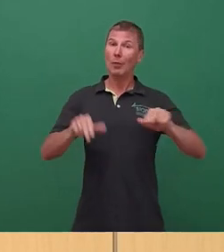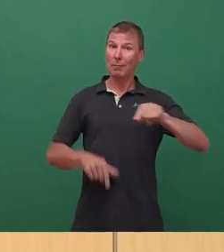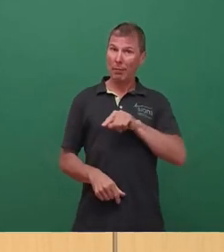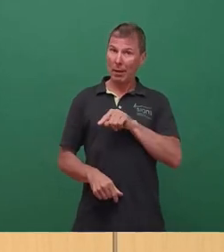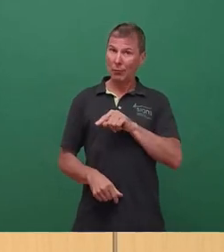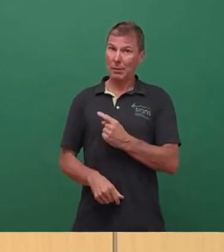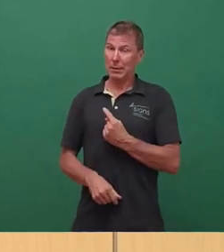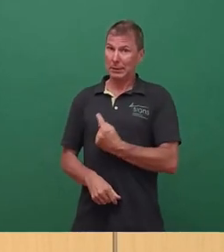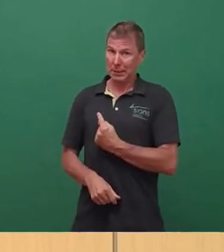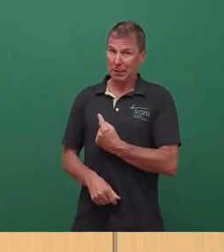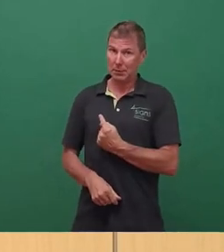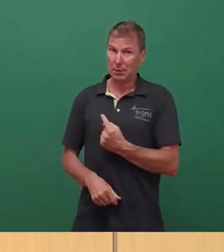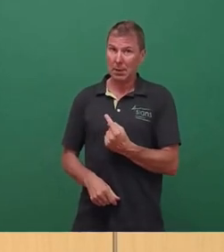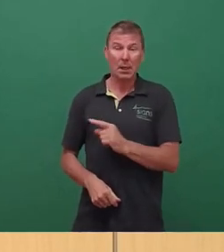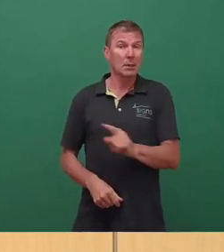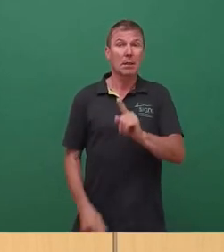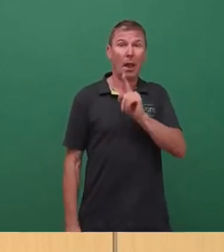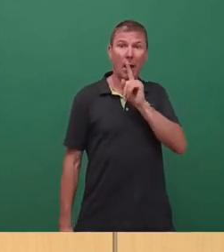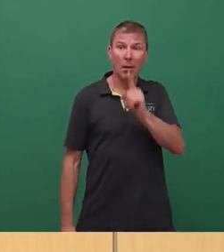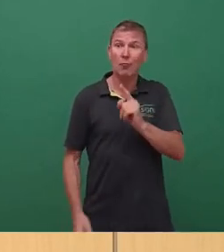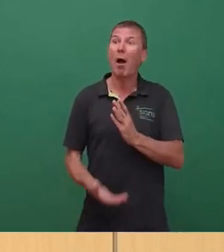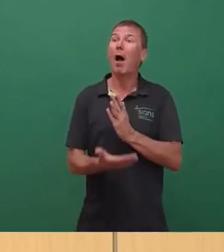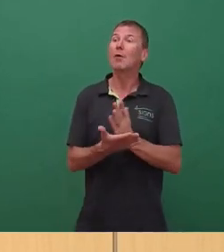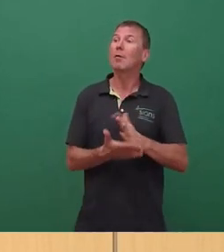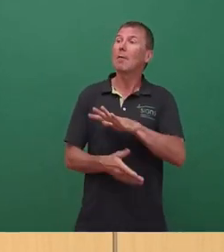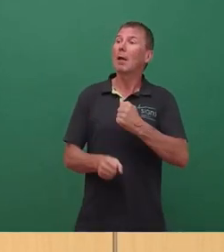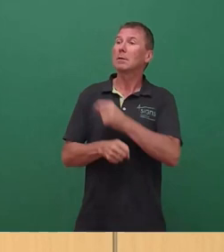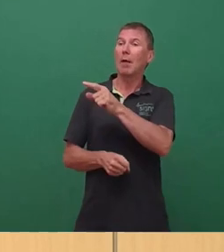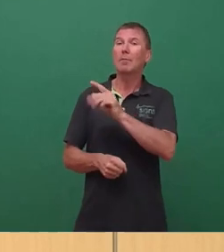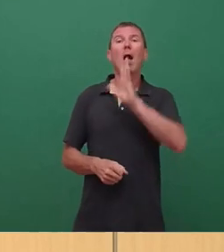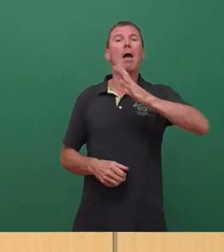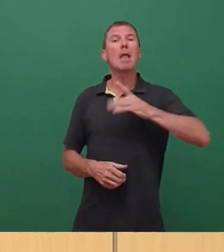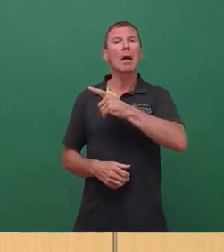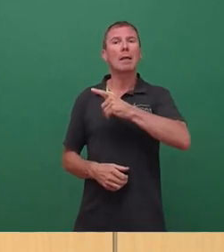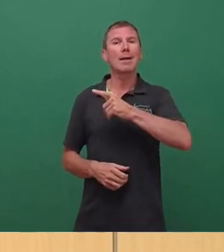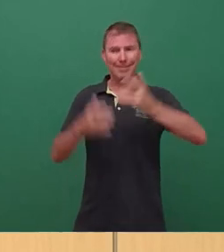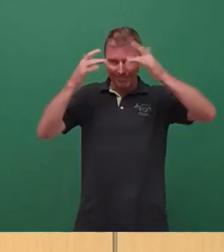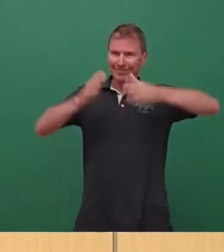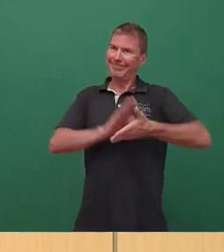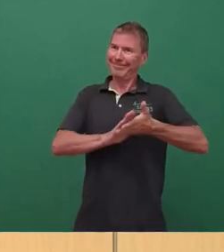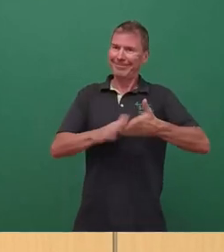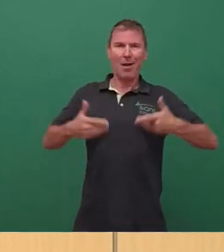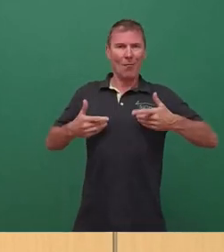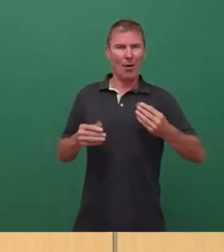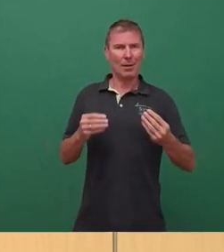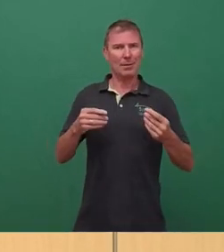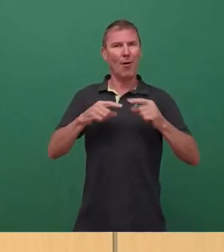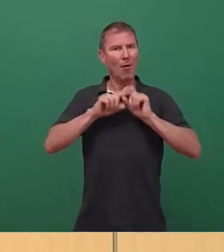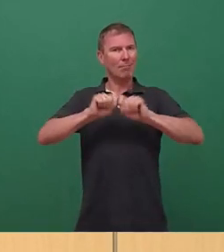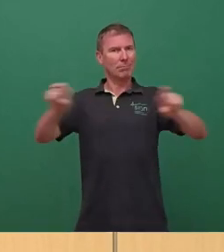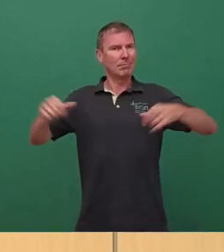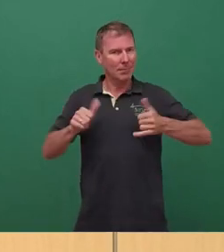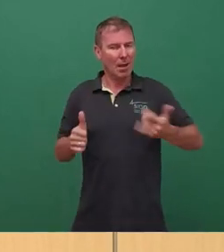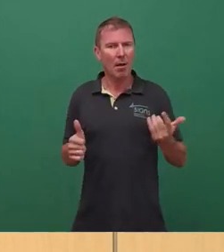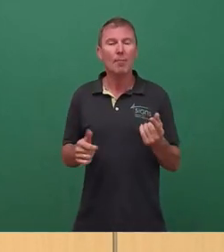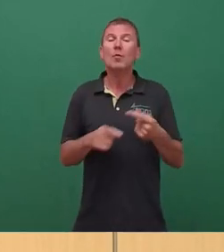hat damit nicht nur die Entscheidung des Landesamtes nachträglich kommentiert, sondern, zumindest in der Öffentlichkeitsarbeit, mit